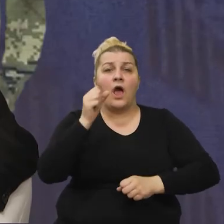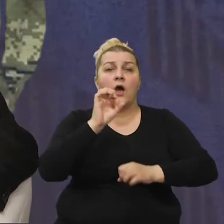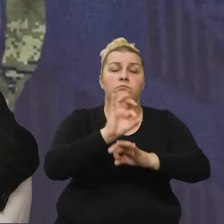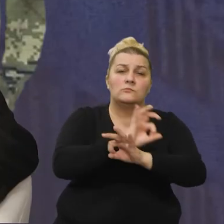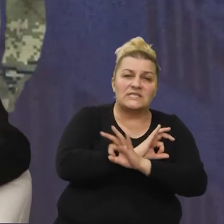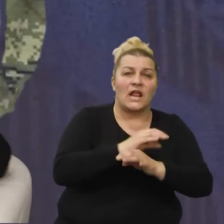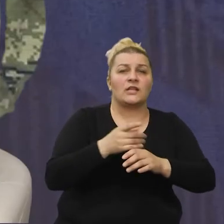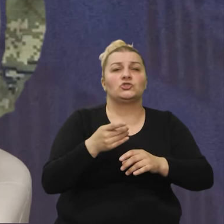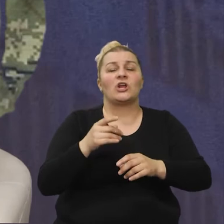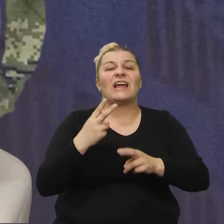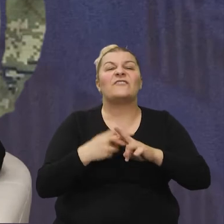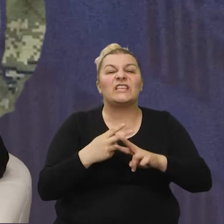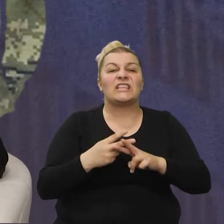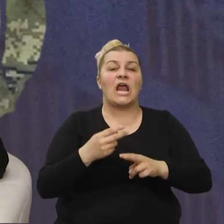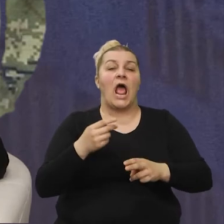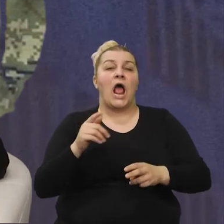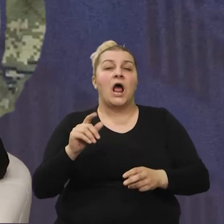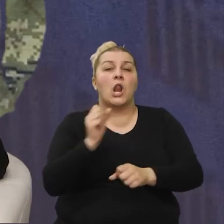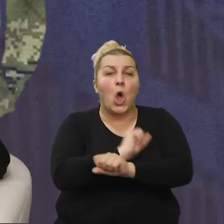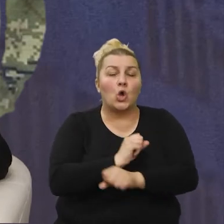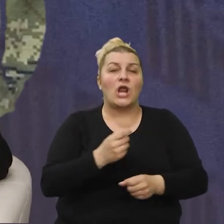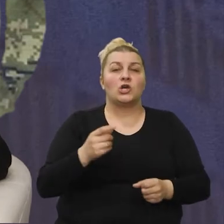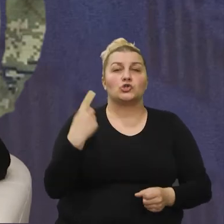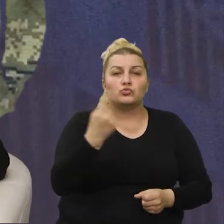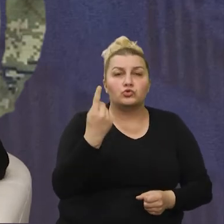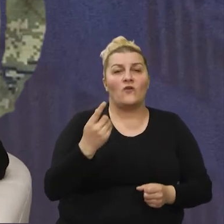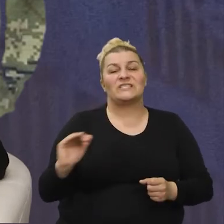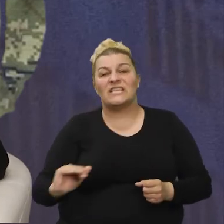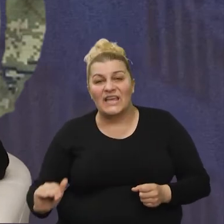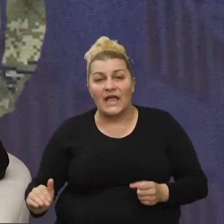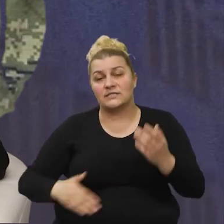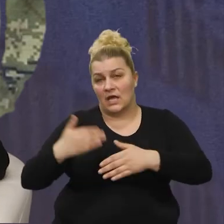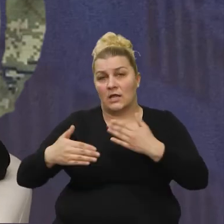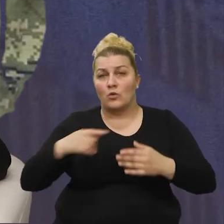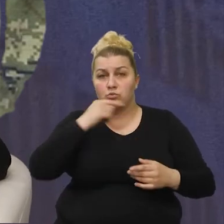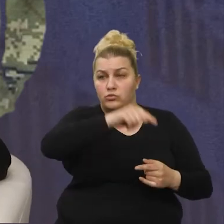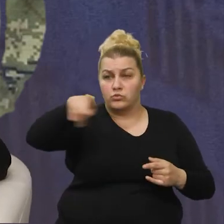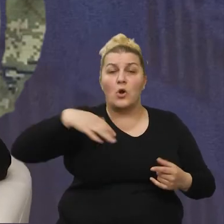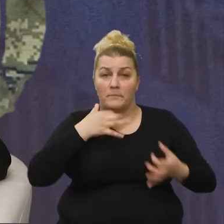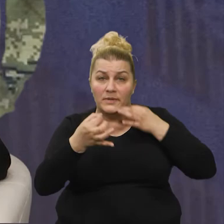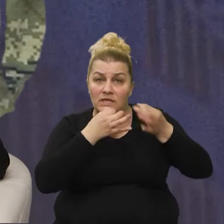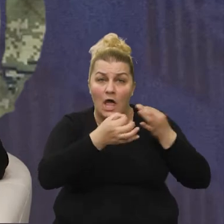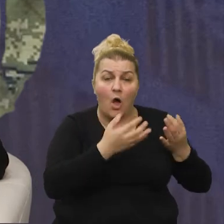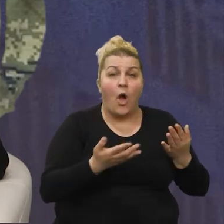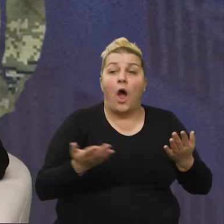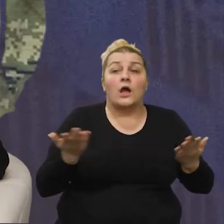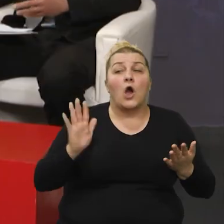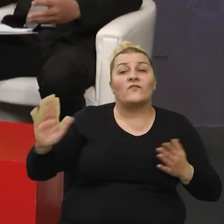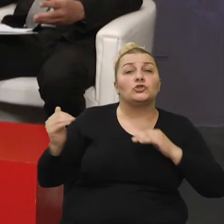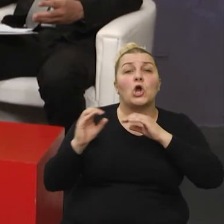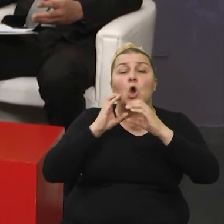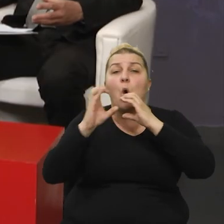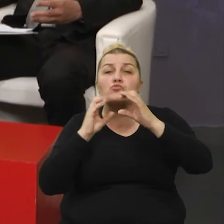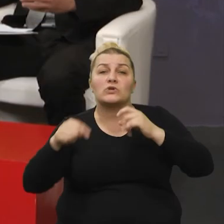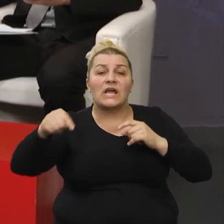Hvidere, logoraša, vas, roditelja, Udovica, djece, poginu i Hrvatski branitevja. Pitao sam kako vaša komunikacija